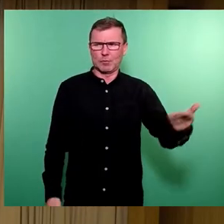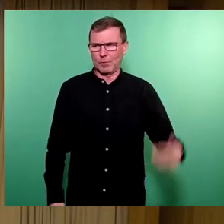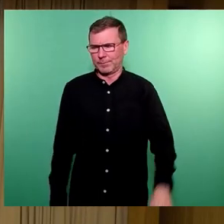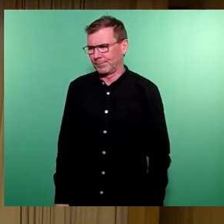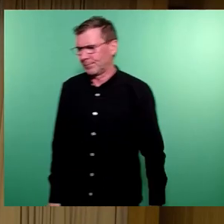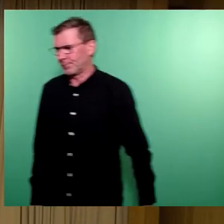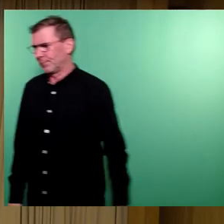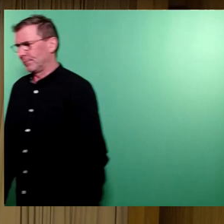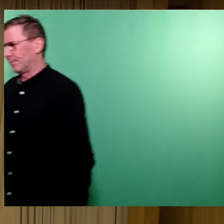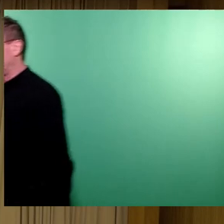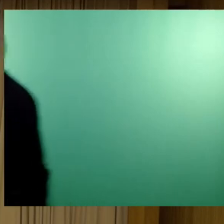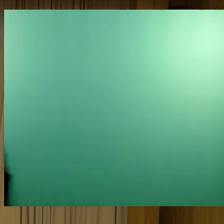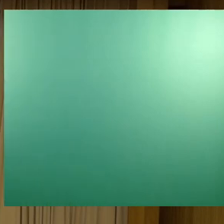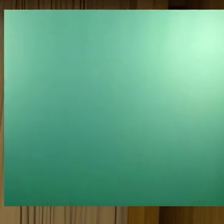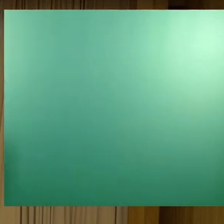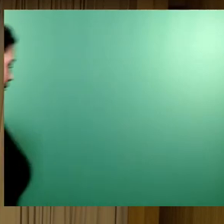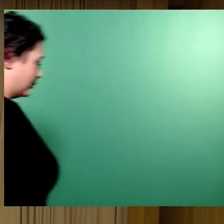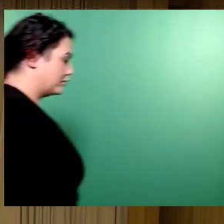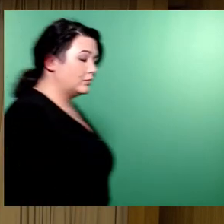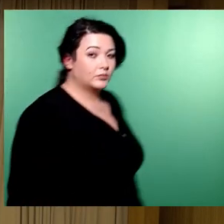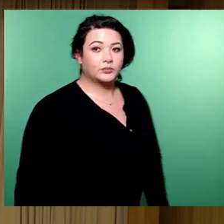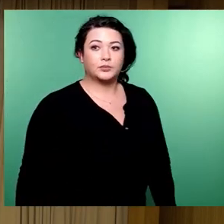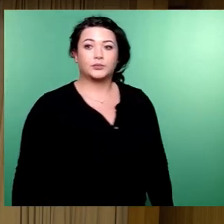Als nächstes, Fraktionsdissidenten, Herr Lichty.